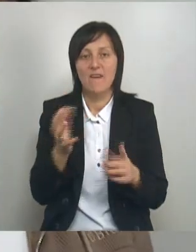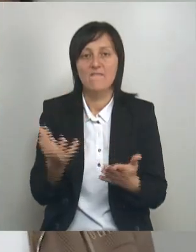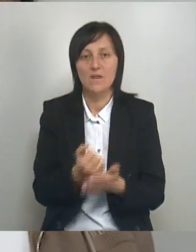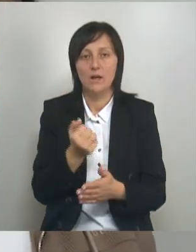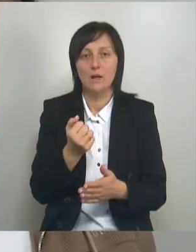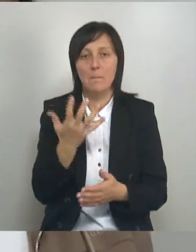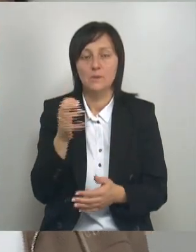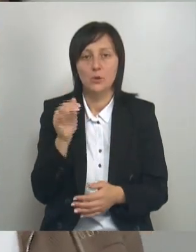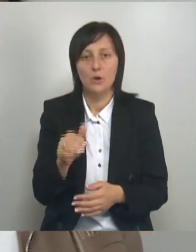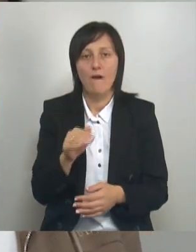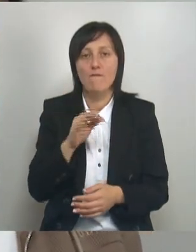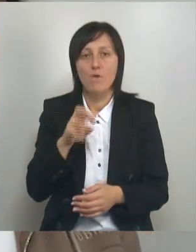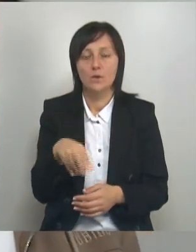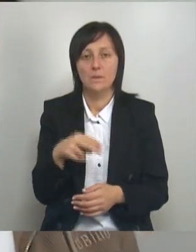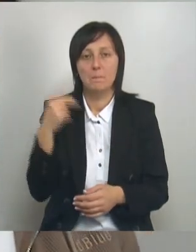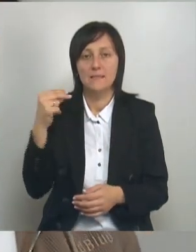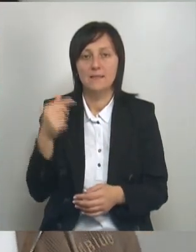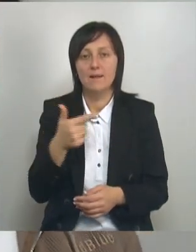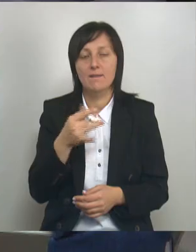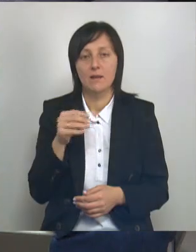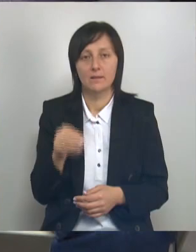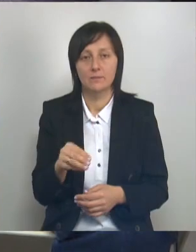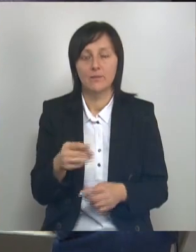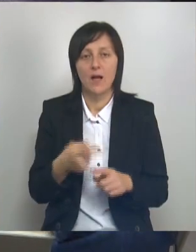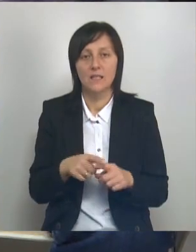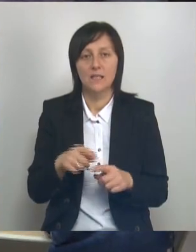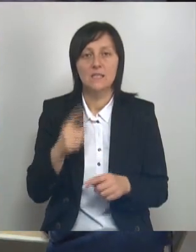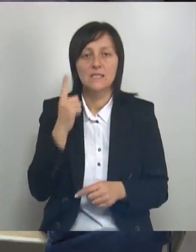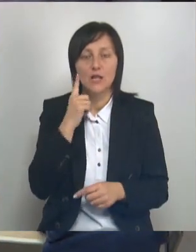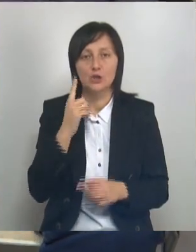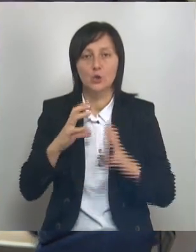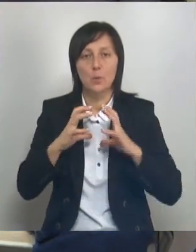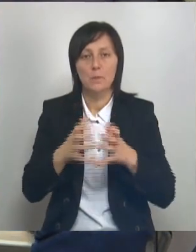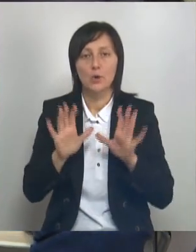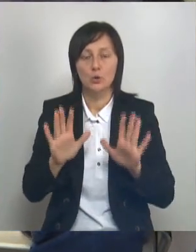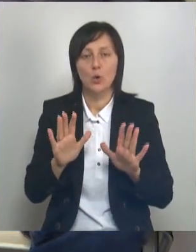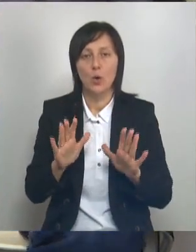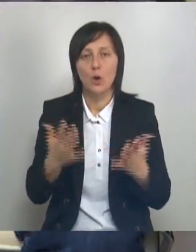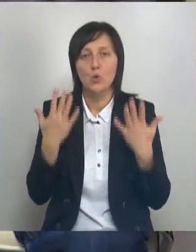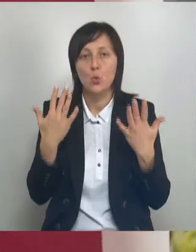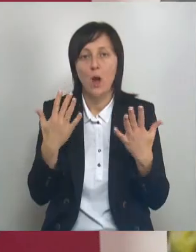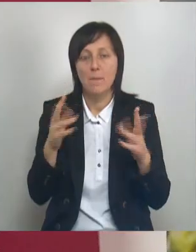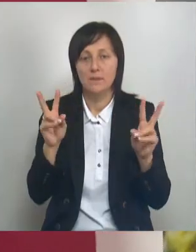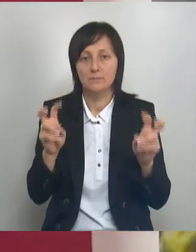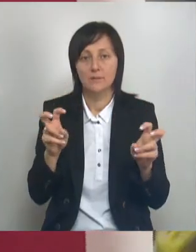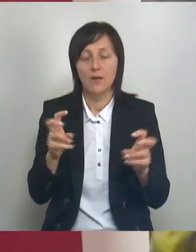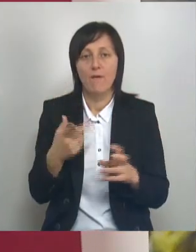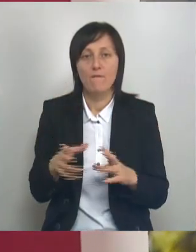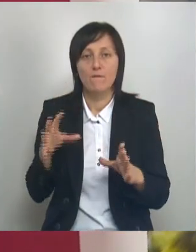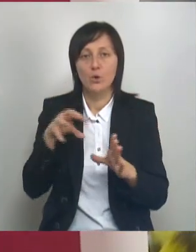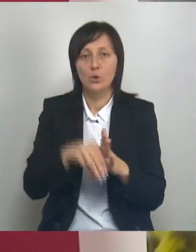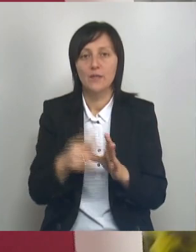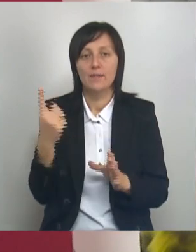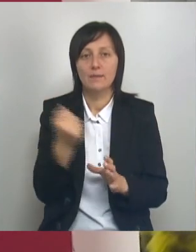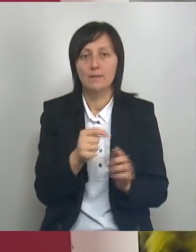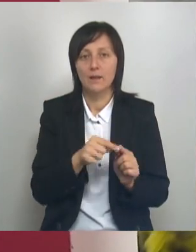полмиллиона от фонда президентских грантов. Проект «Слышу мир только руками переводчика русского жестового языка» включает недельный